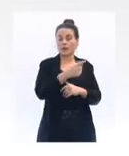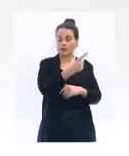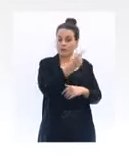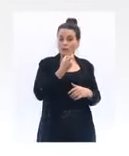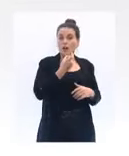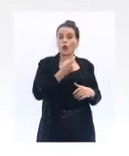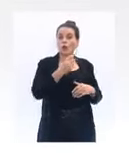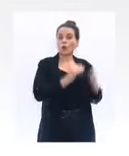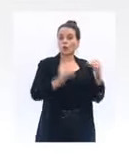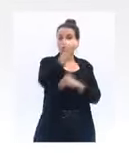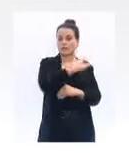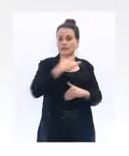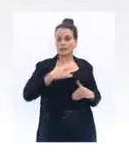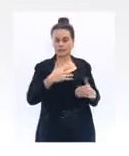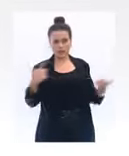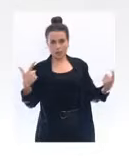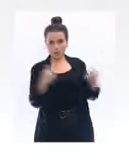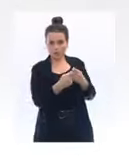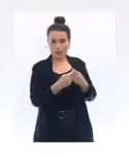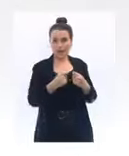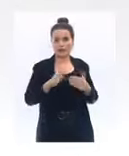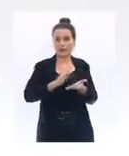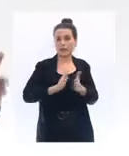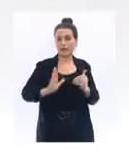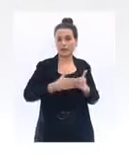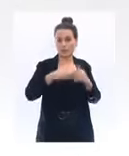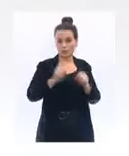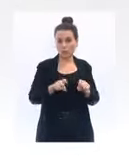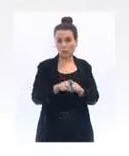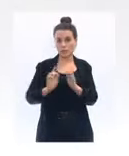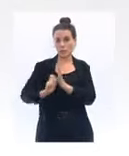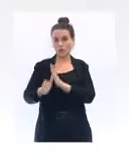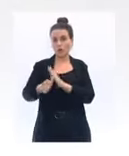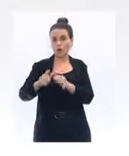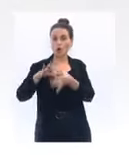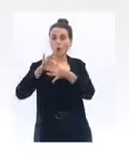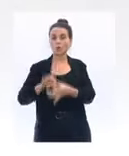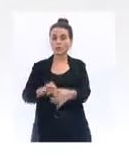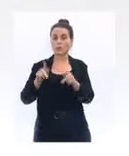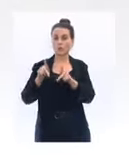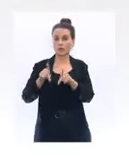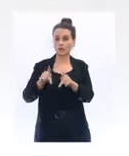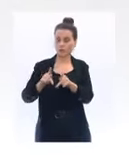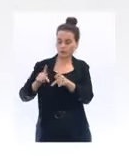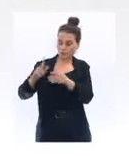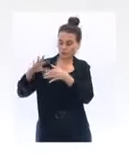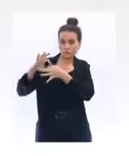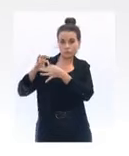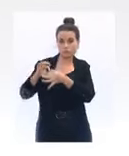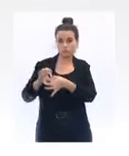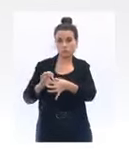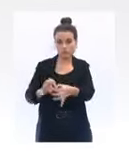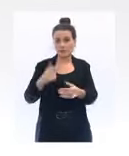que nous fermerons, nous appliquerons notre protocole de continuité pédagogique que nous avons déjà appliqué ces derniers temps avec la possibilité d'un